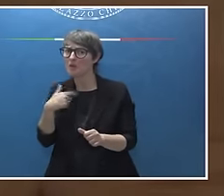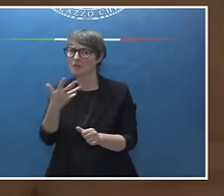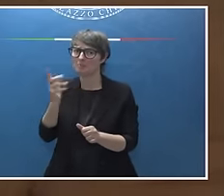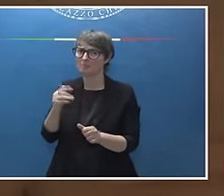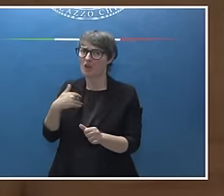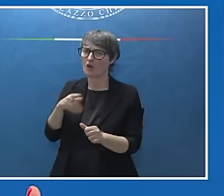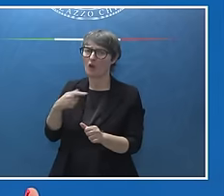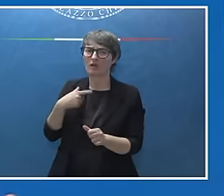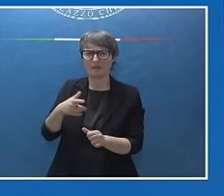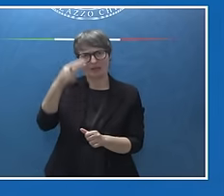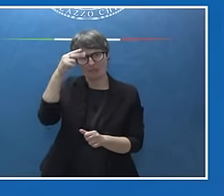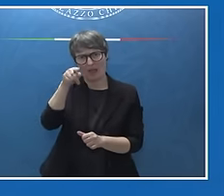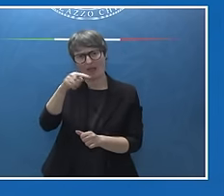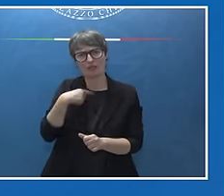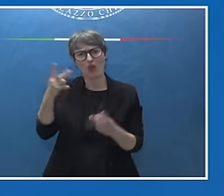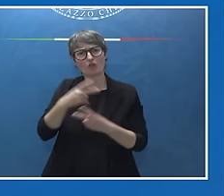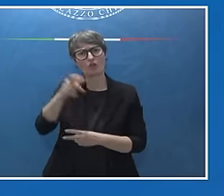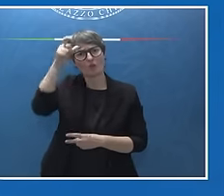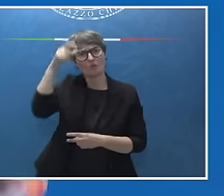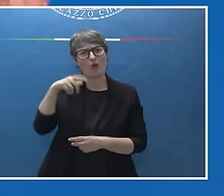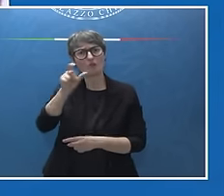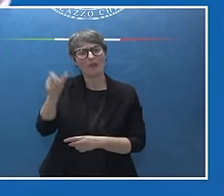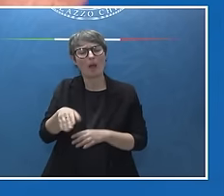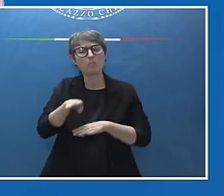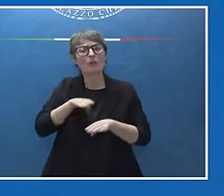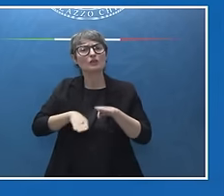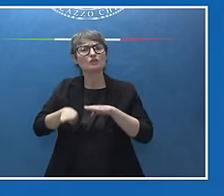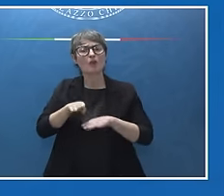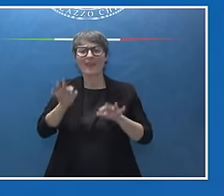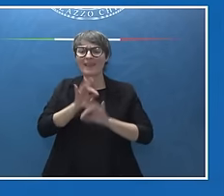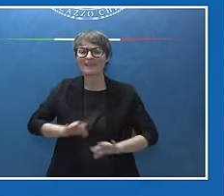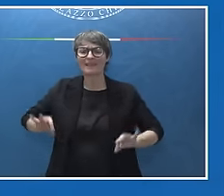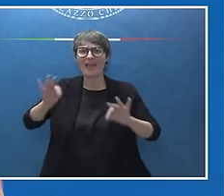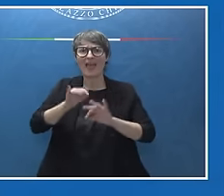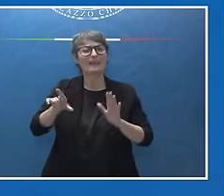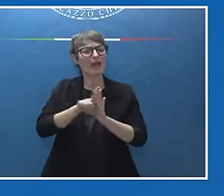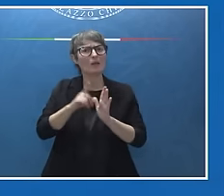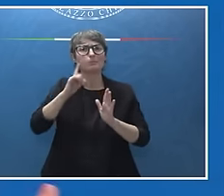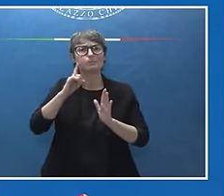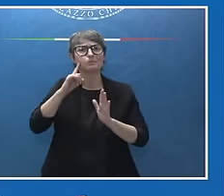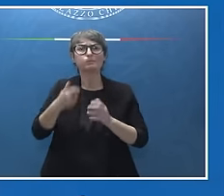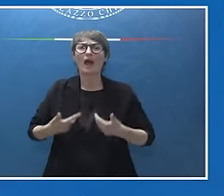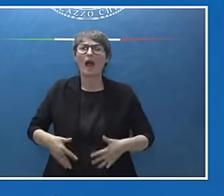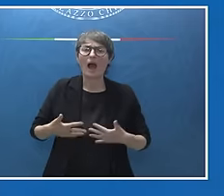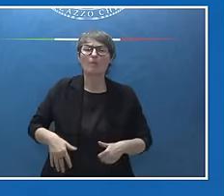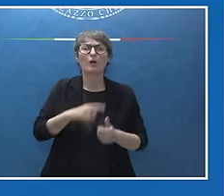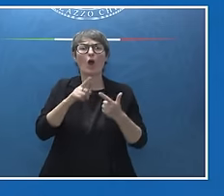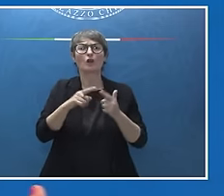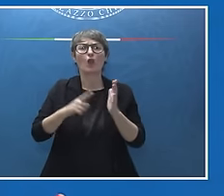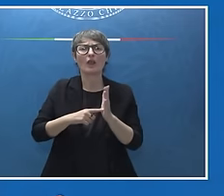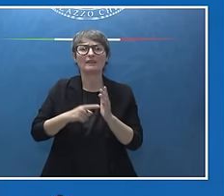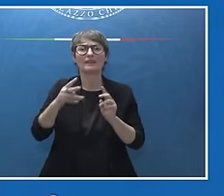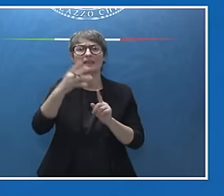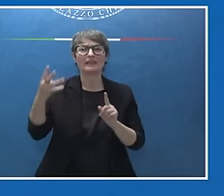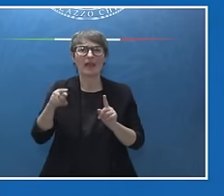fatto nessun passo indietro rispetto a quello che è l'attuale normativa in tema di aborto, di diritti agli LGBT e compagnia cantante in questi